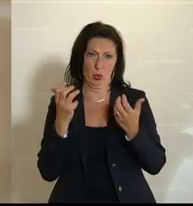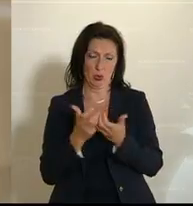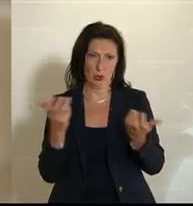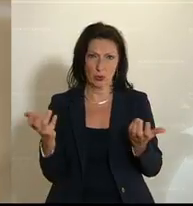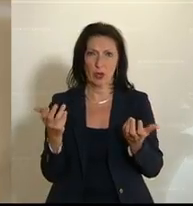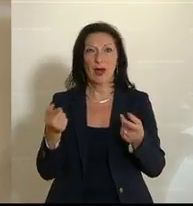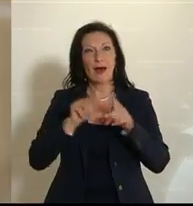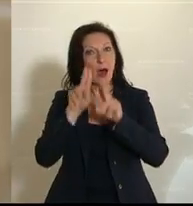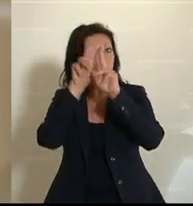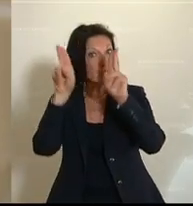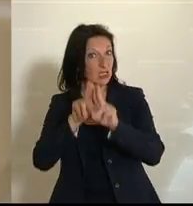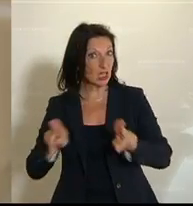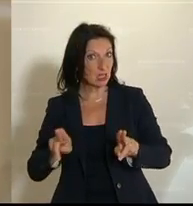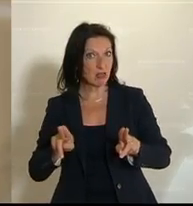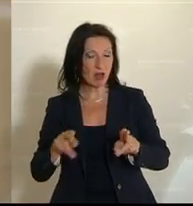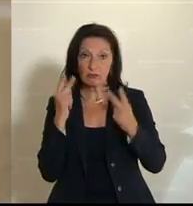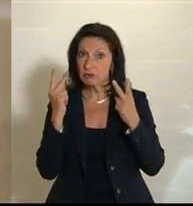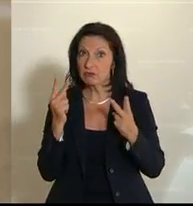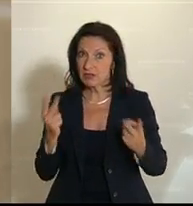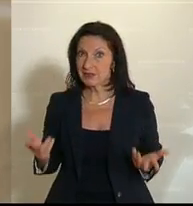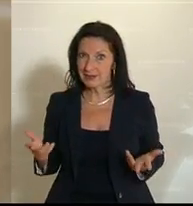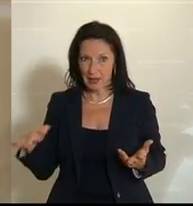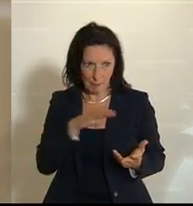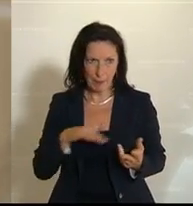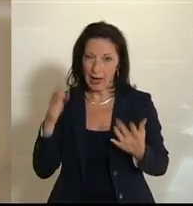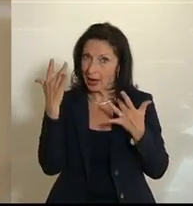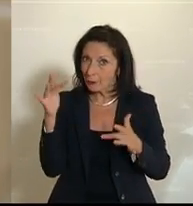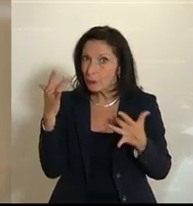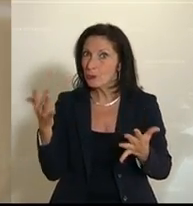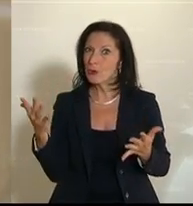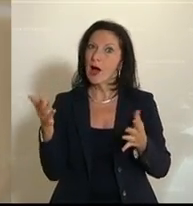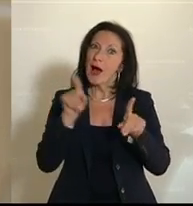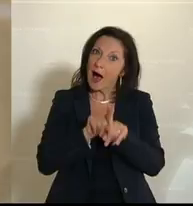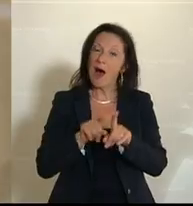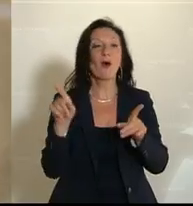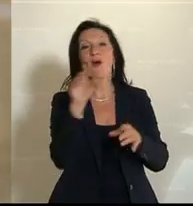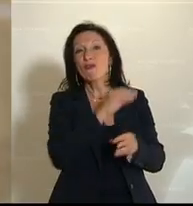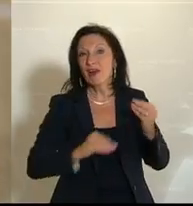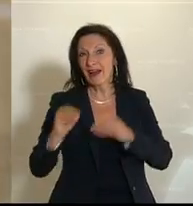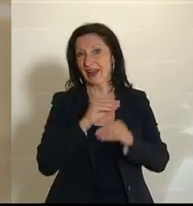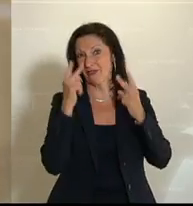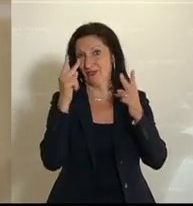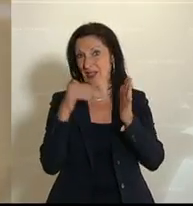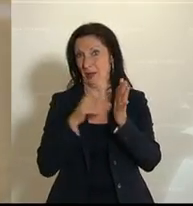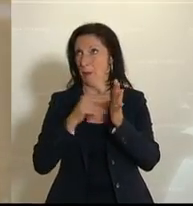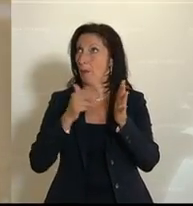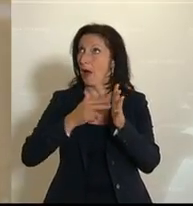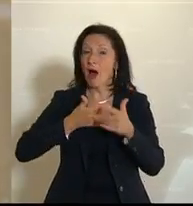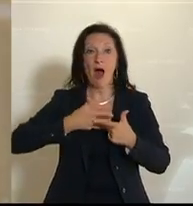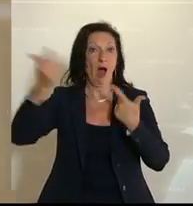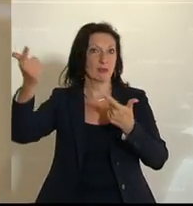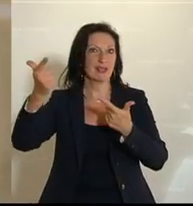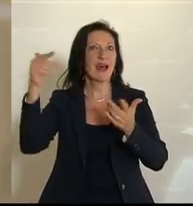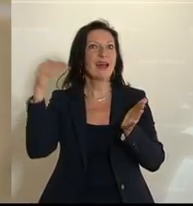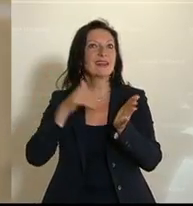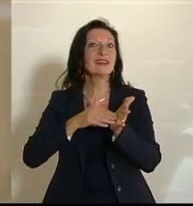Auch der internationale Aspekt ist wie überall in der Kultur, auch bei den Kulturvereinen wesentlich. Sie haben über 1000 Gastchöre zu Gast